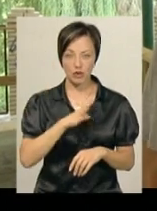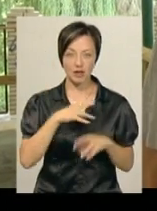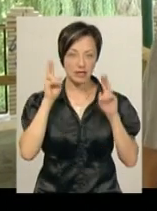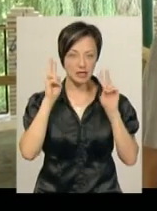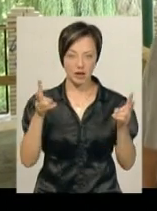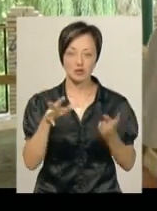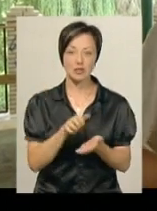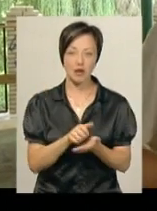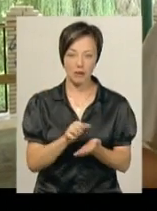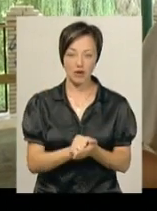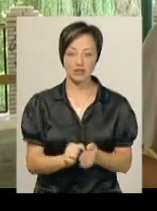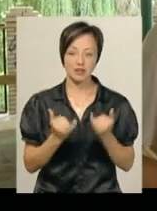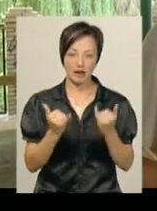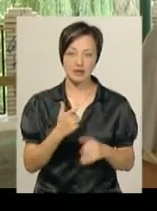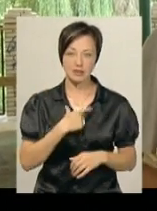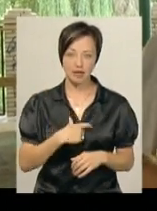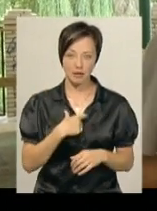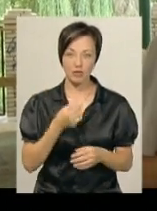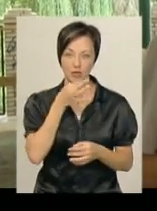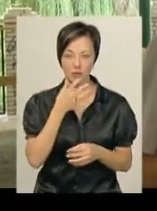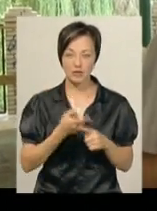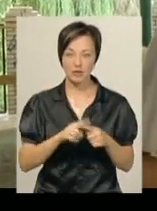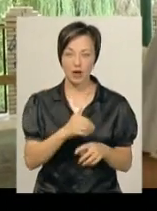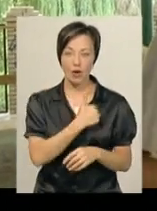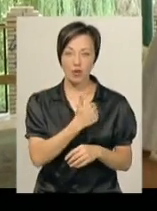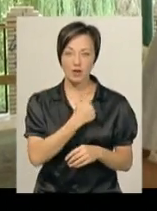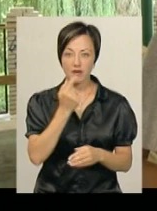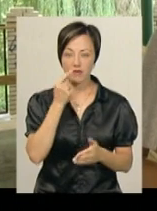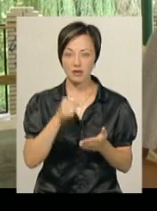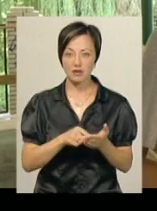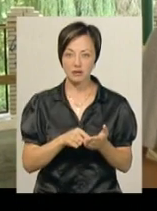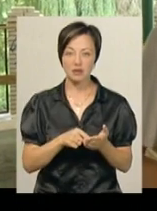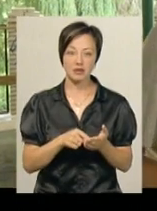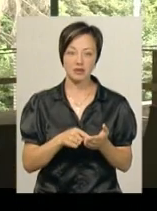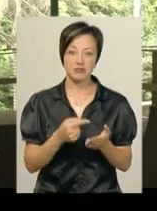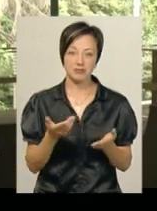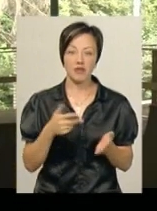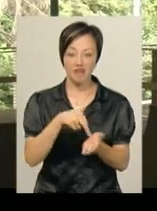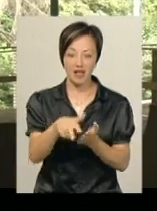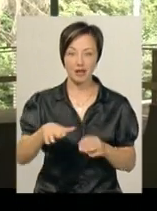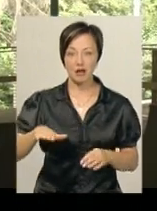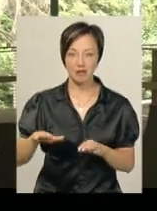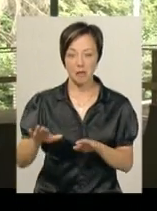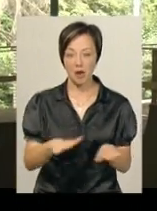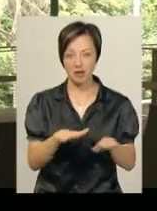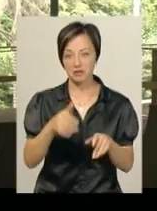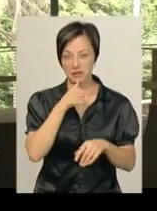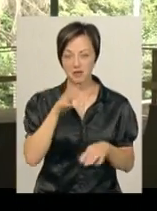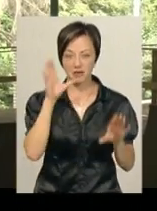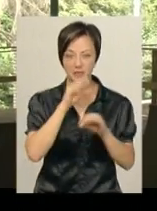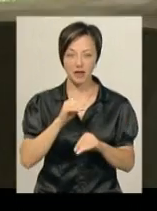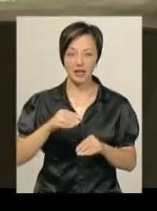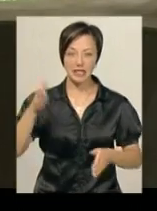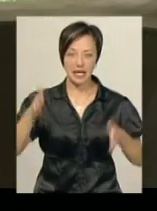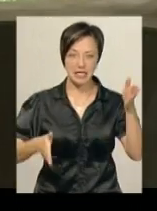Не знаю, займаюся так для себе, мені це подобається. Захтів вийти десь покататися, вийшов покатався». На стінах приміщення хмельницькі майстри